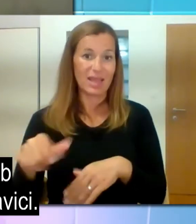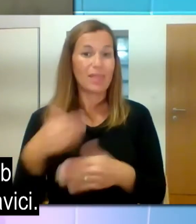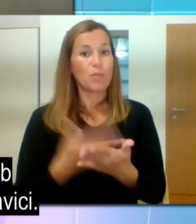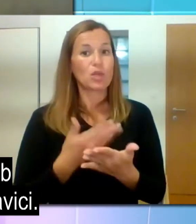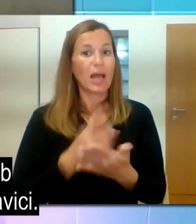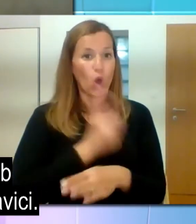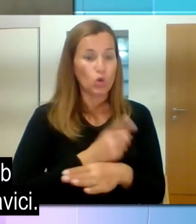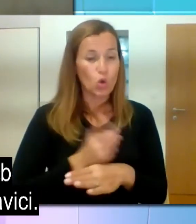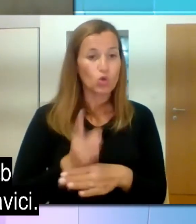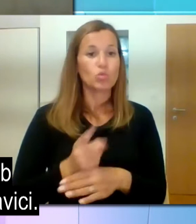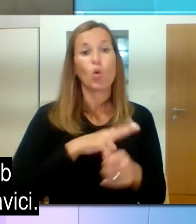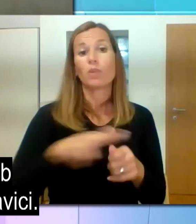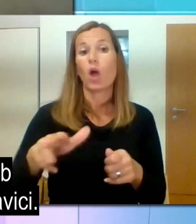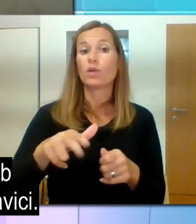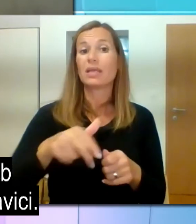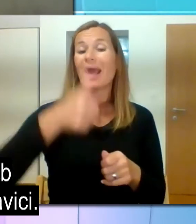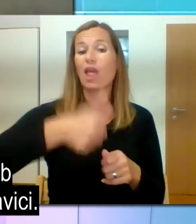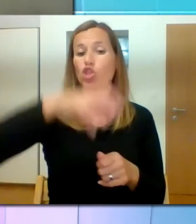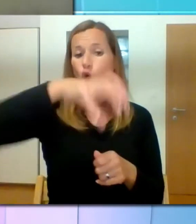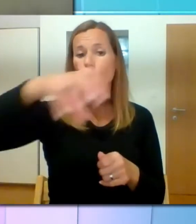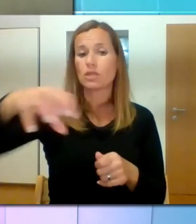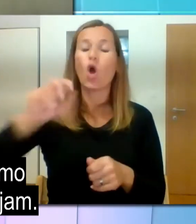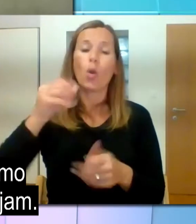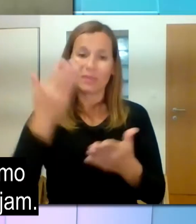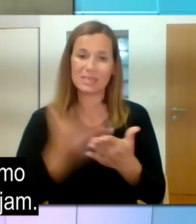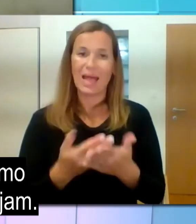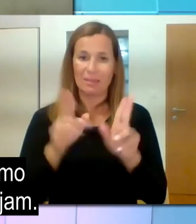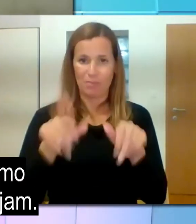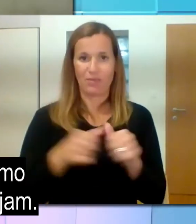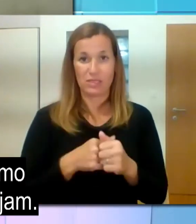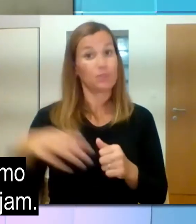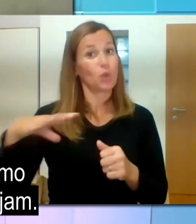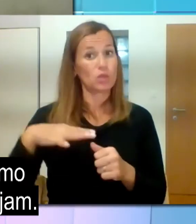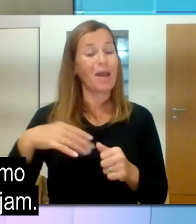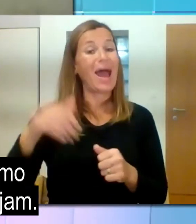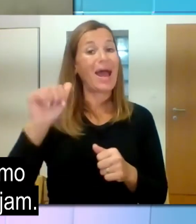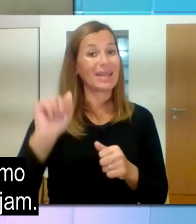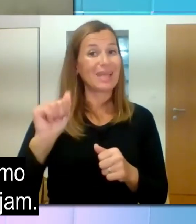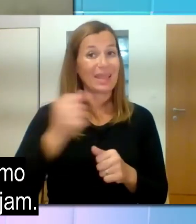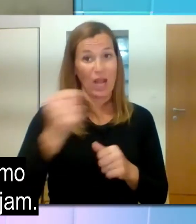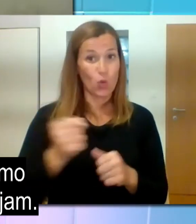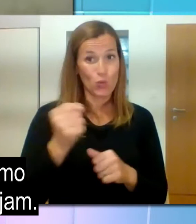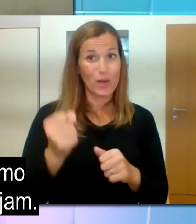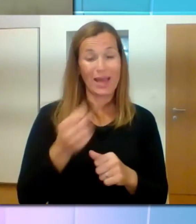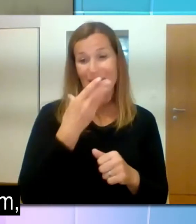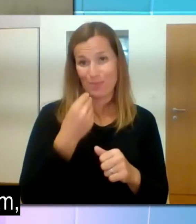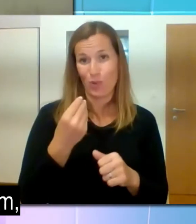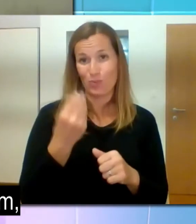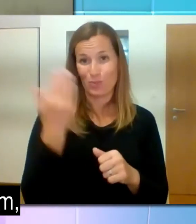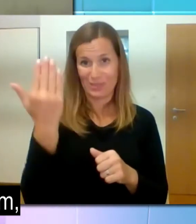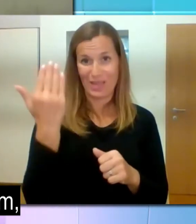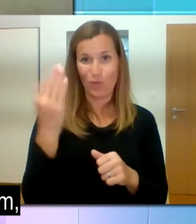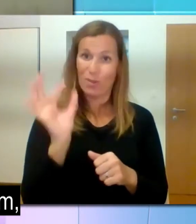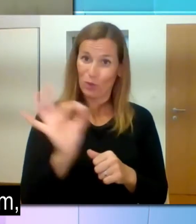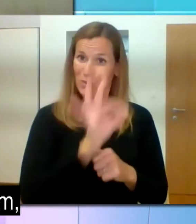odločb upravnih enot o priznani pravici. Gospa Aleksandra Kuhar, samo v vodoma vas lepo pozdravljam,